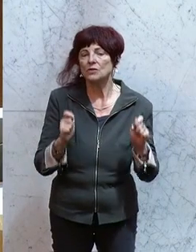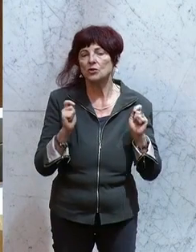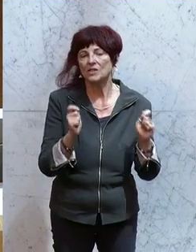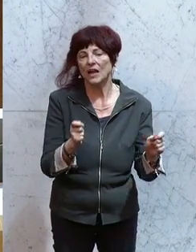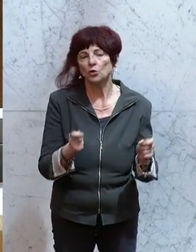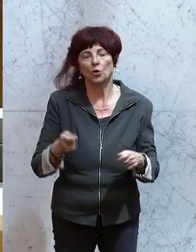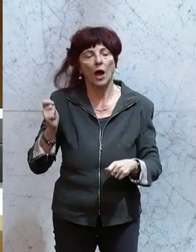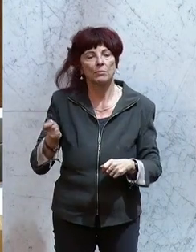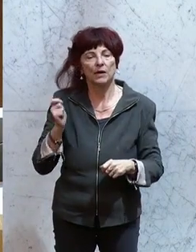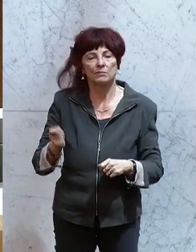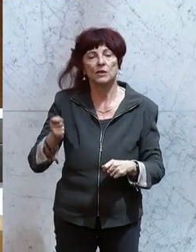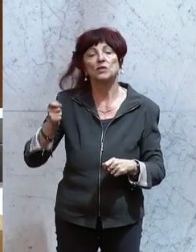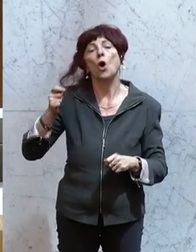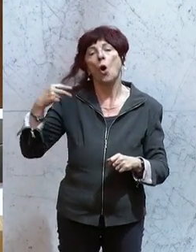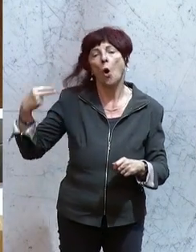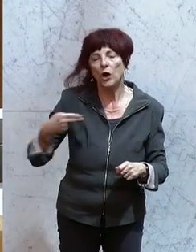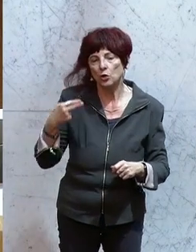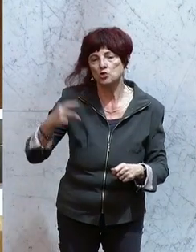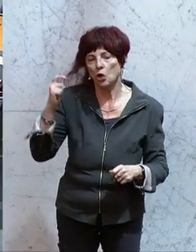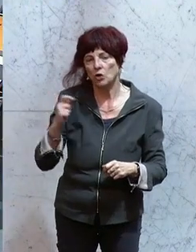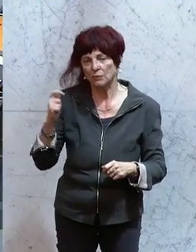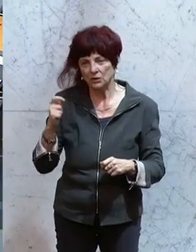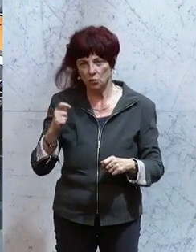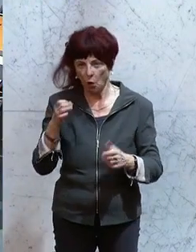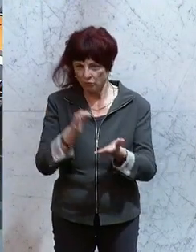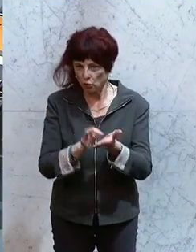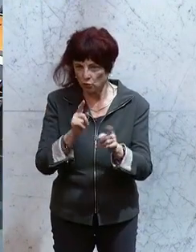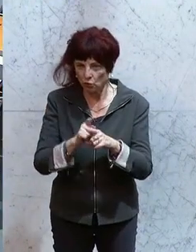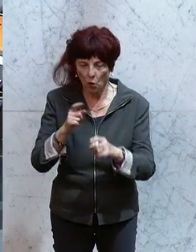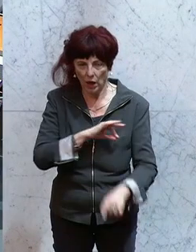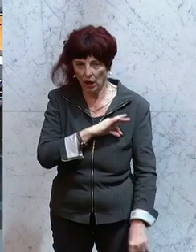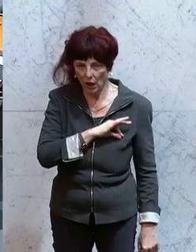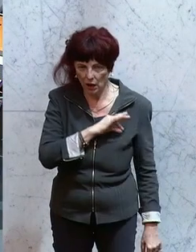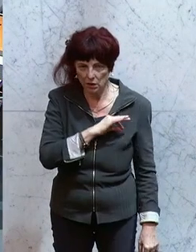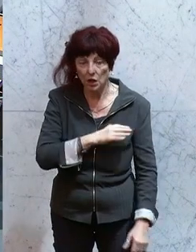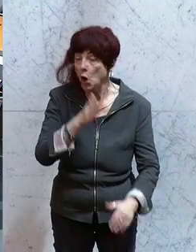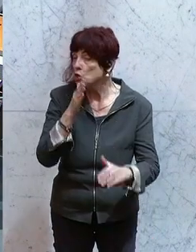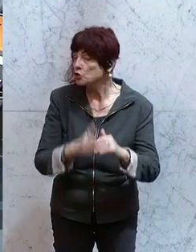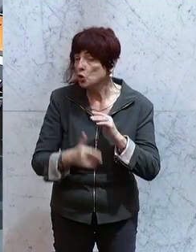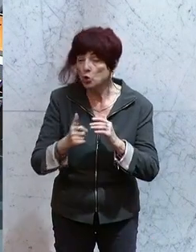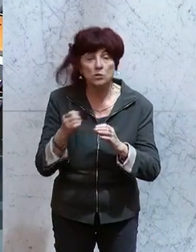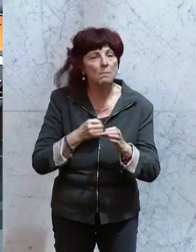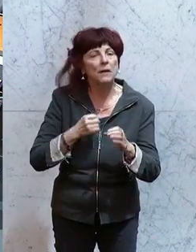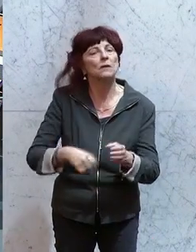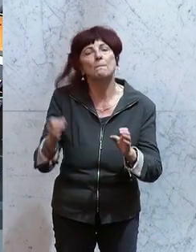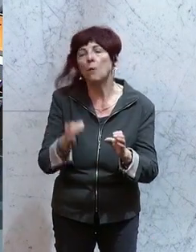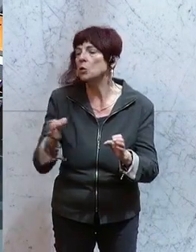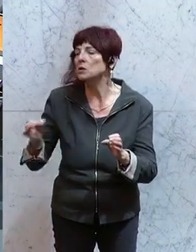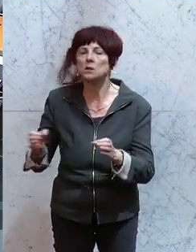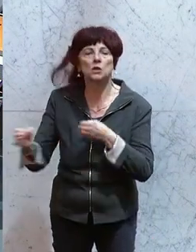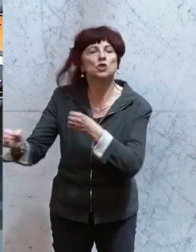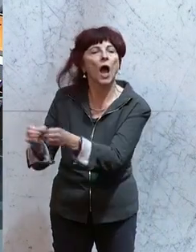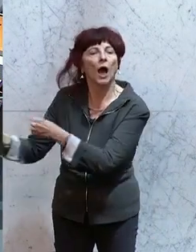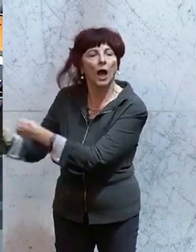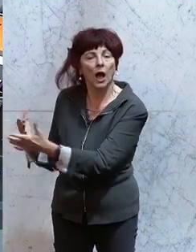Abgeordneten Heuer-Strautmannsdorf. Kolleginnen und Kollegen betreffen Schluss mit Bossenschacher, Cooling-Off-Phase für scheidende